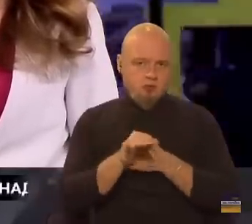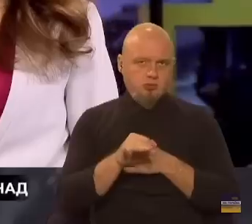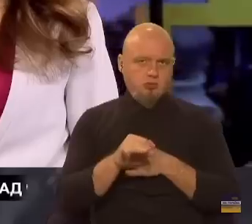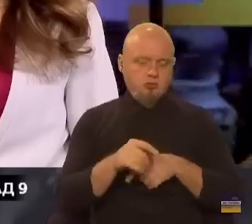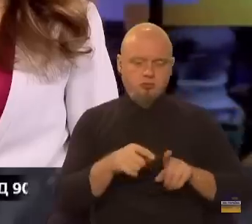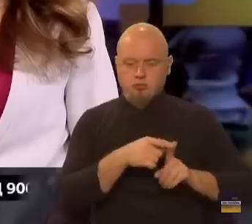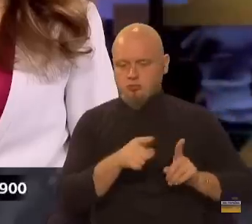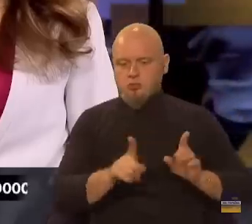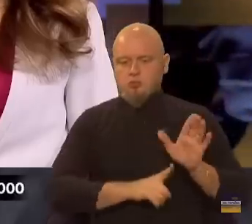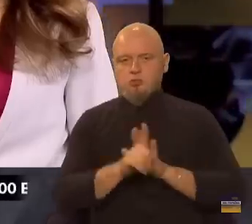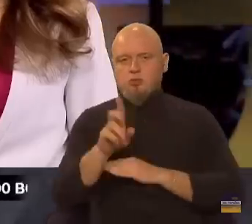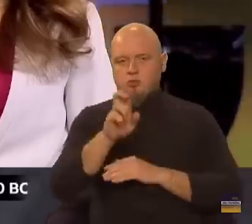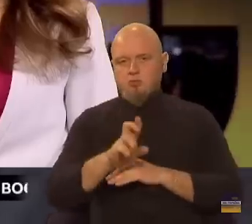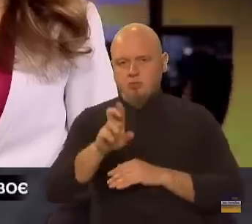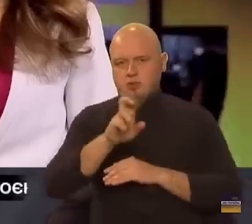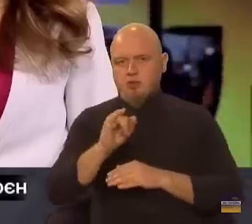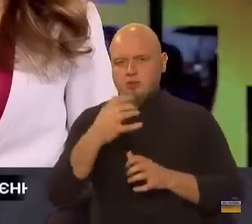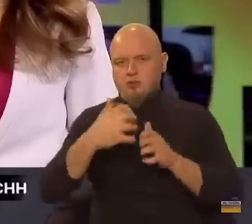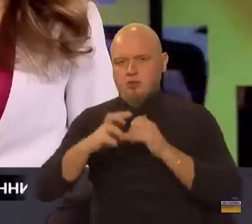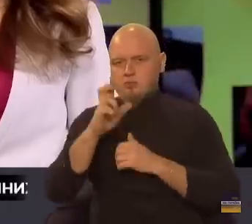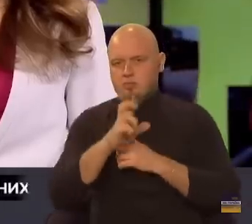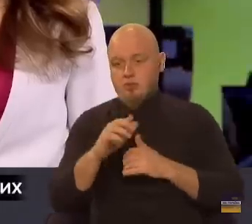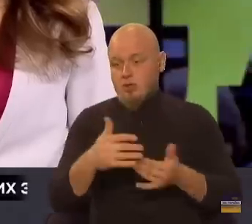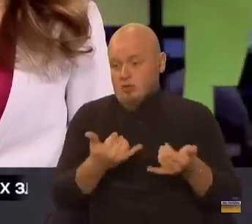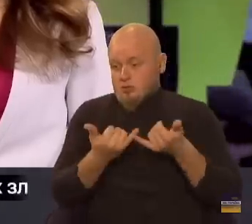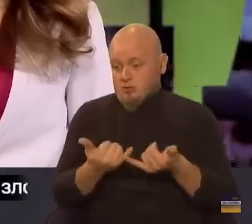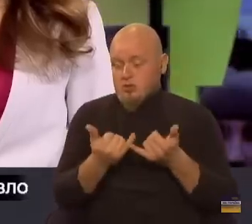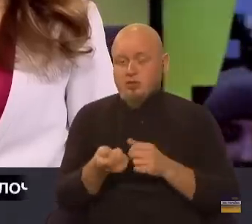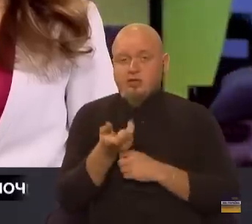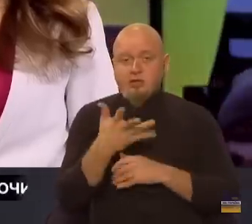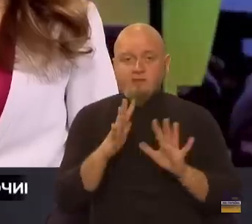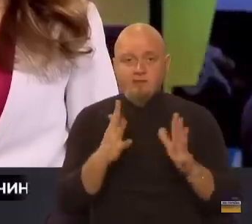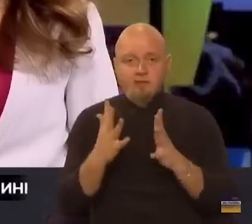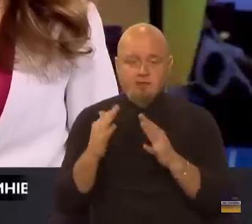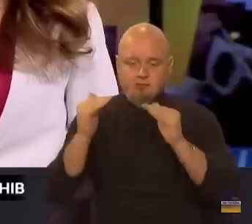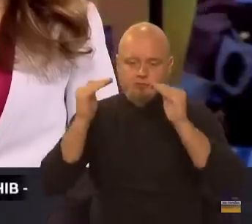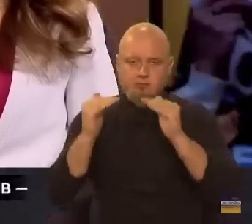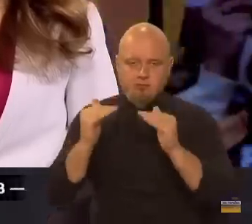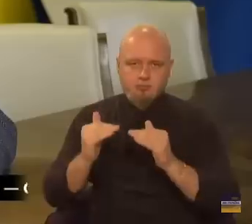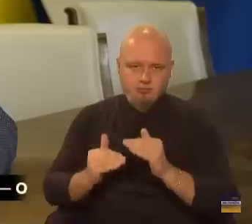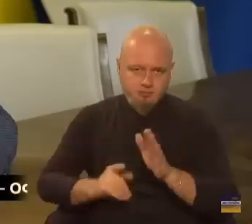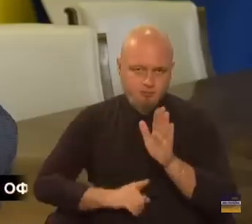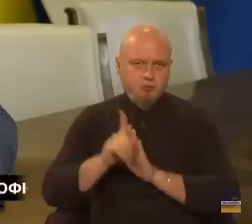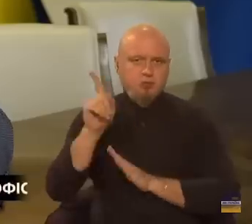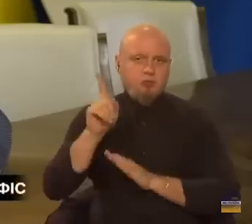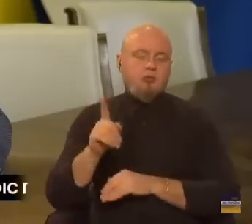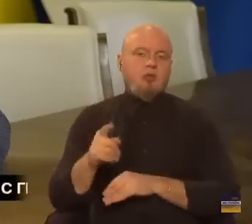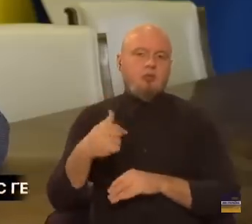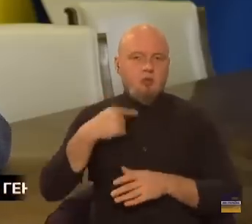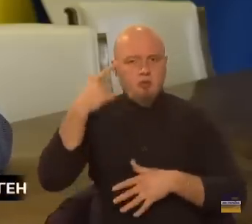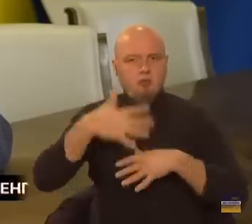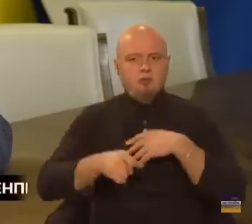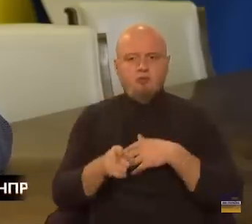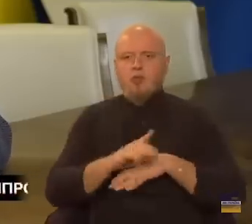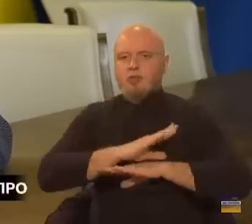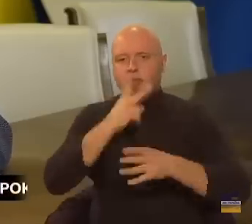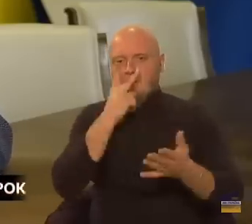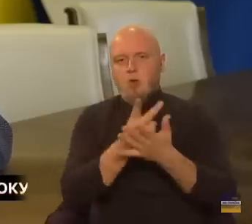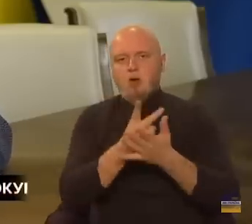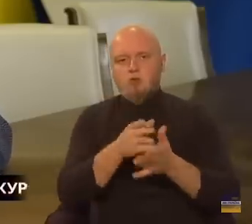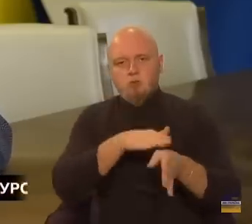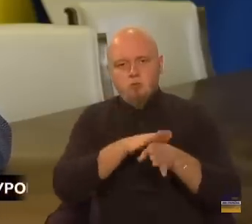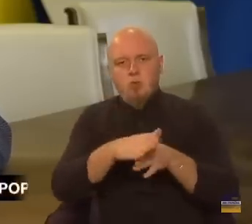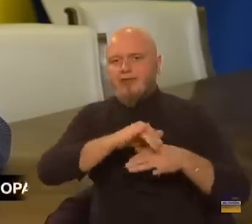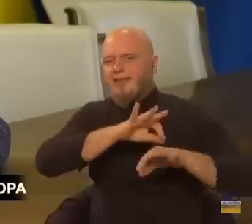початок березня і середина березня. Зараз кількість випадків пішла на спад. Ми розуміємо, що вона не відображає